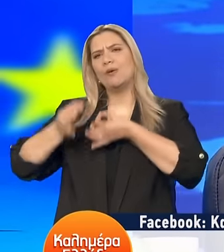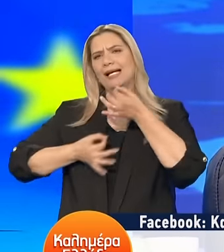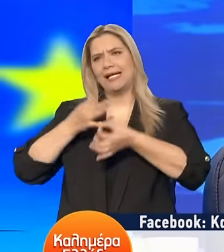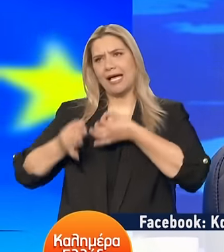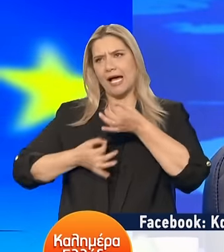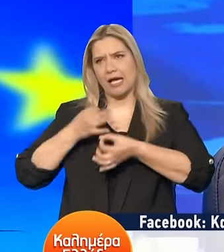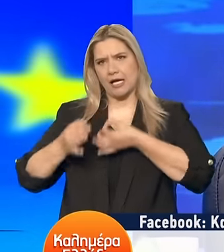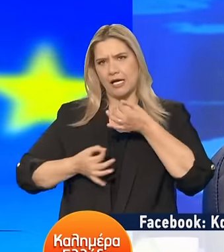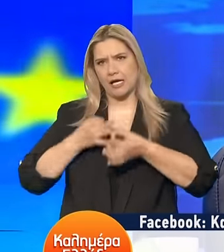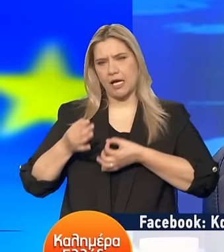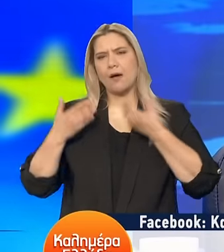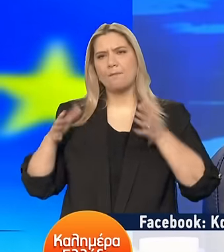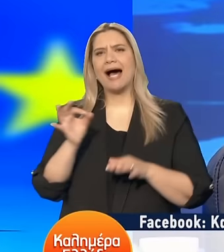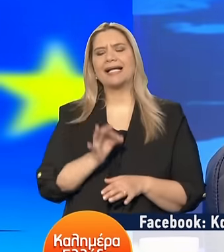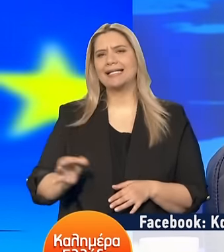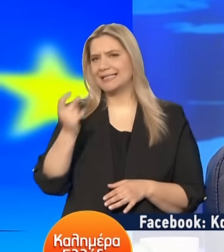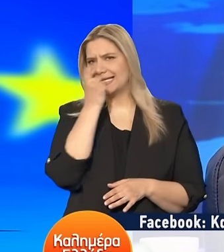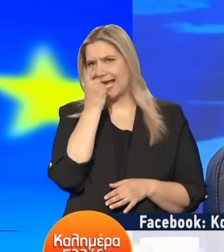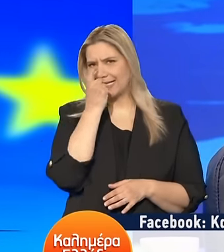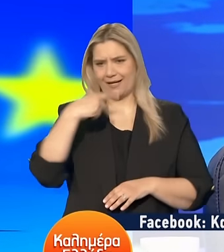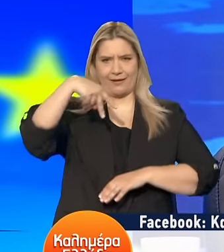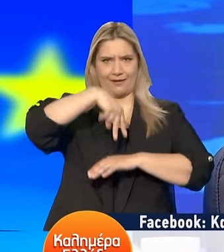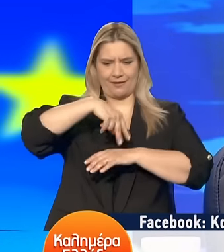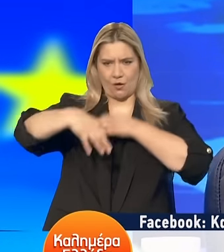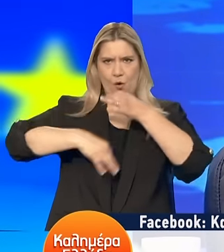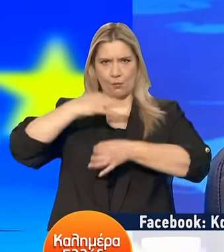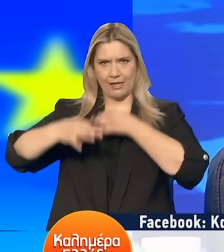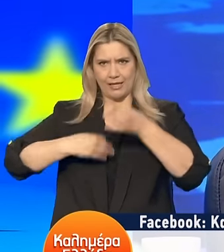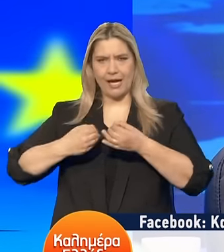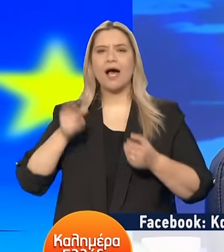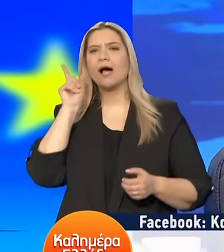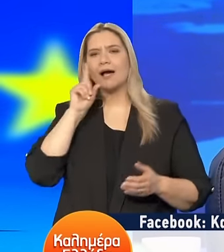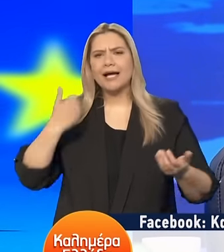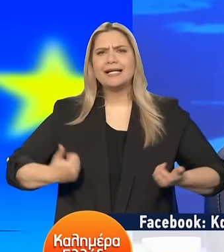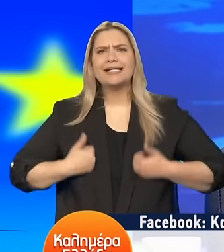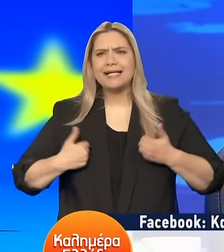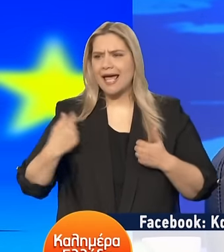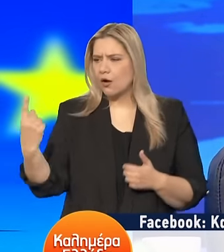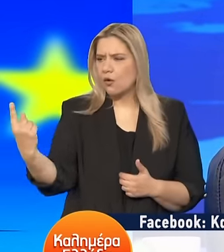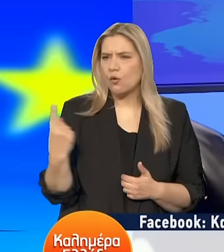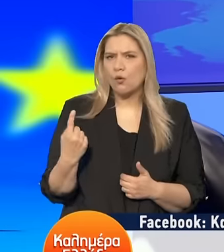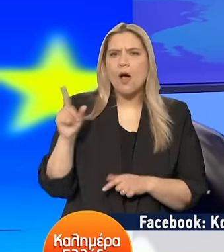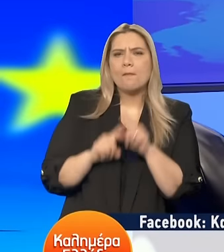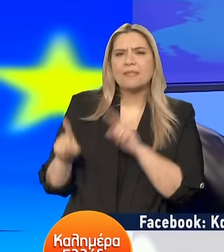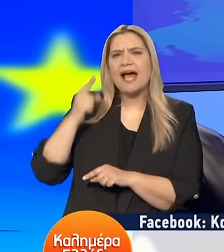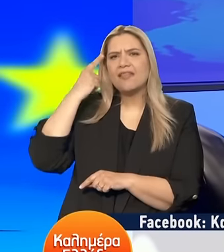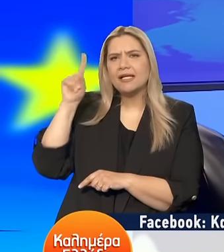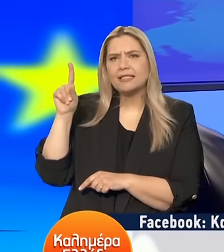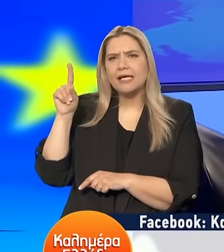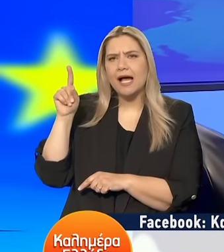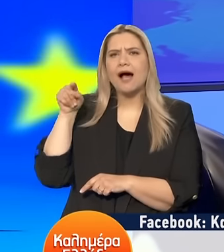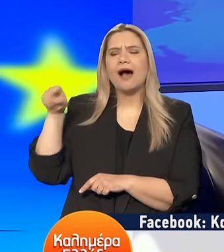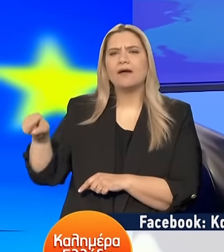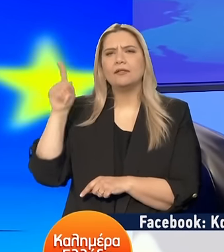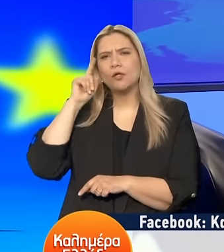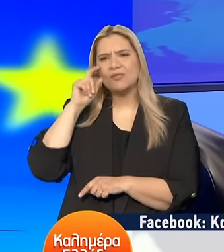Κέρκυρα Με ένα νέο κορίτσι το οποίο δεν γνώριζα καν ότι είναι κόρη Αν γνωρίζατε ότι είναι αδελφοί των